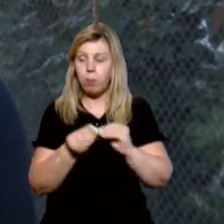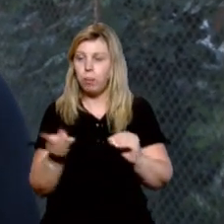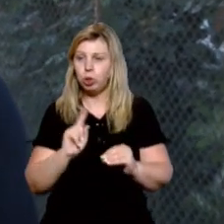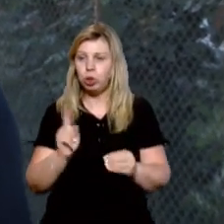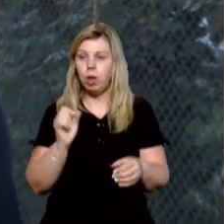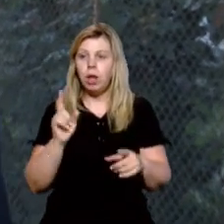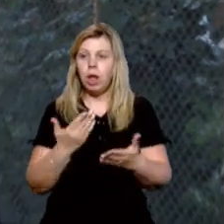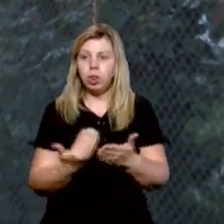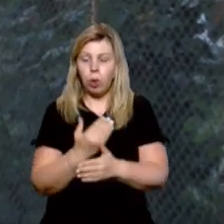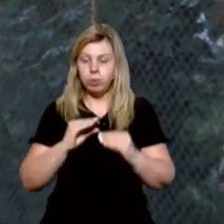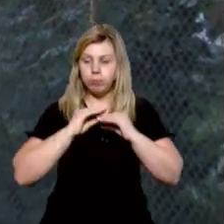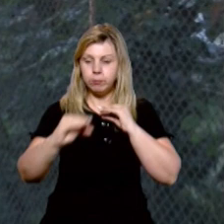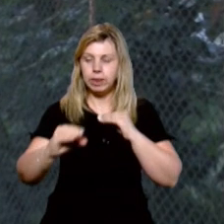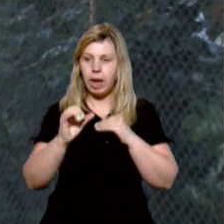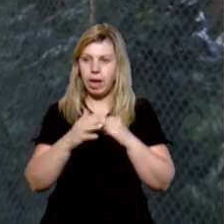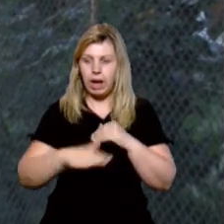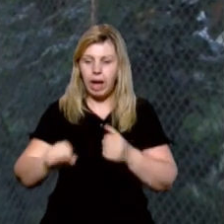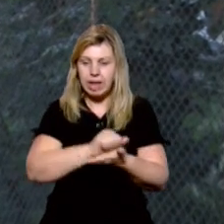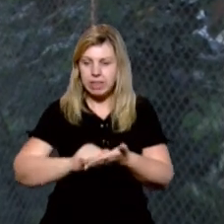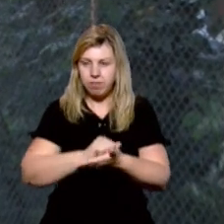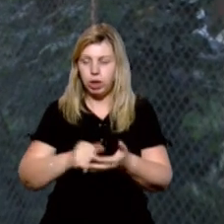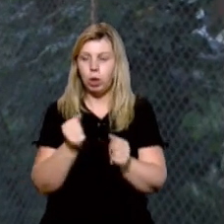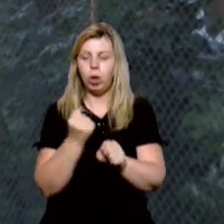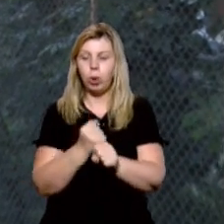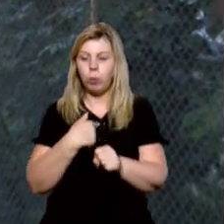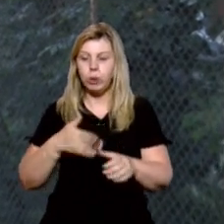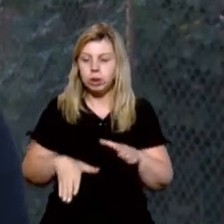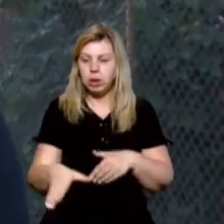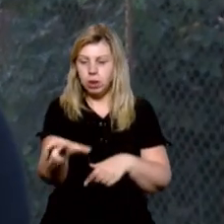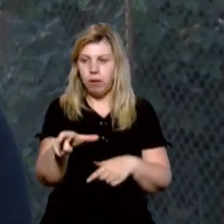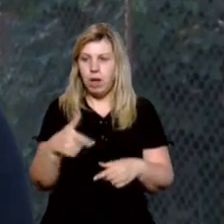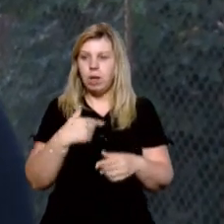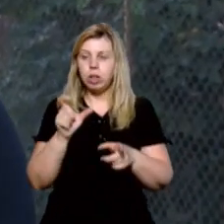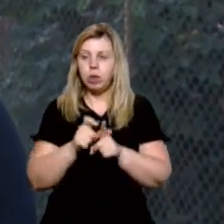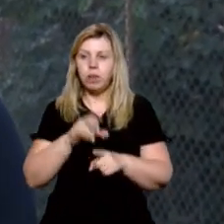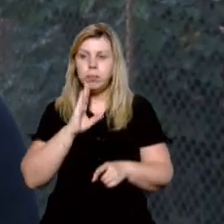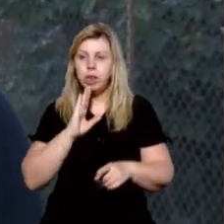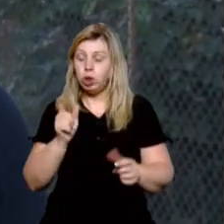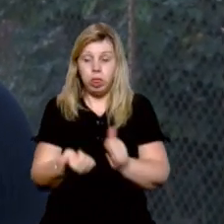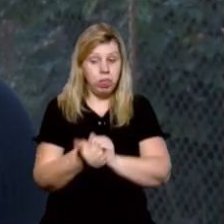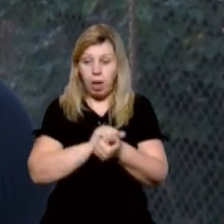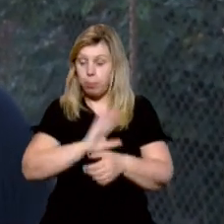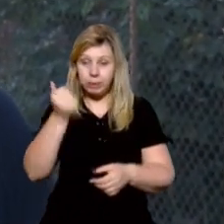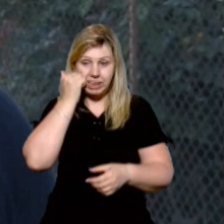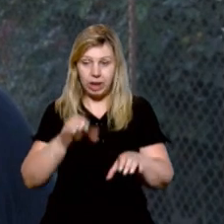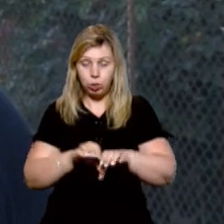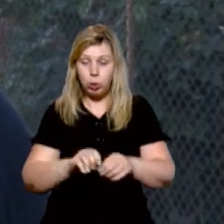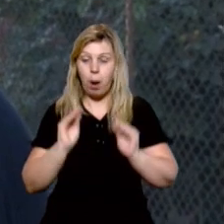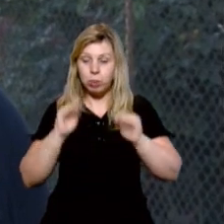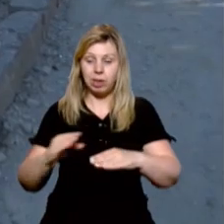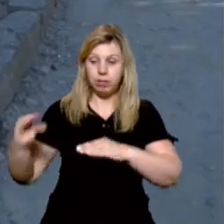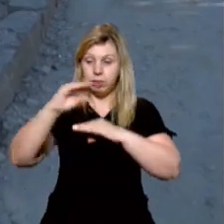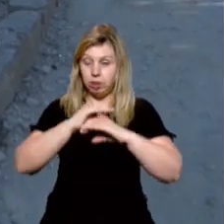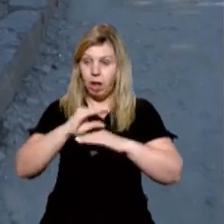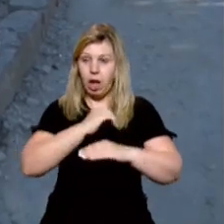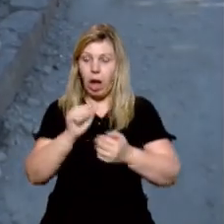кладуть другий слой асфальта, роблять тротуари в нас робочі. За словами жінки, якщо не замінять старі труби, а поставлять зверху